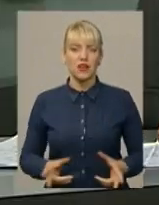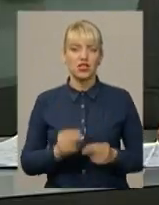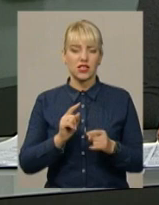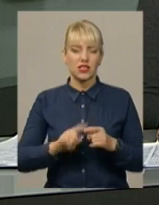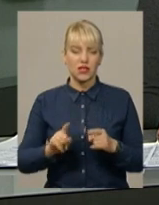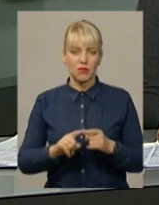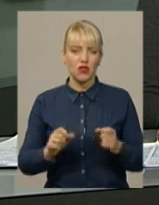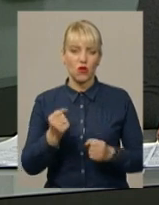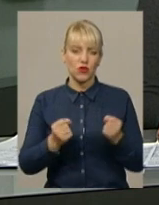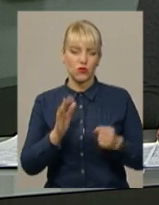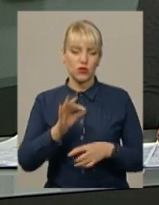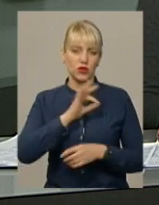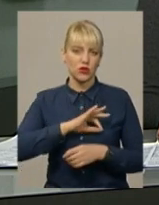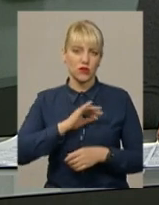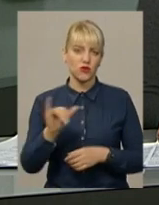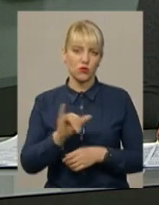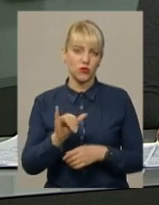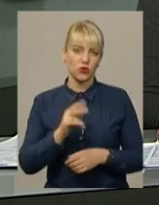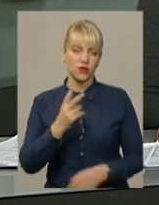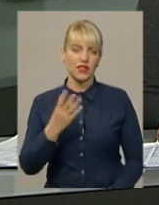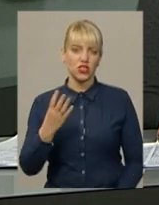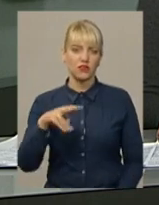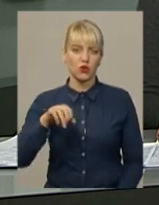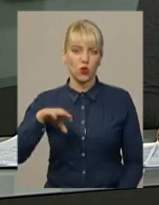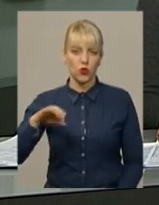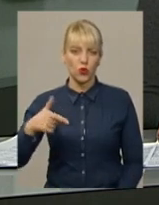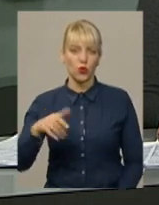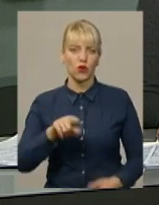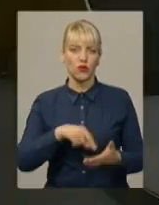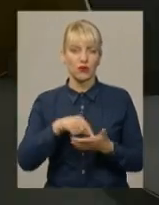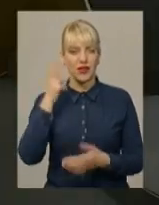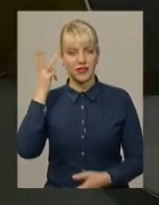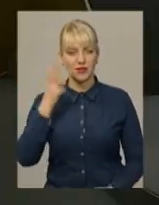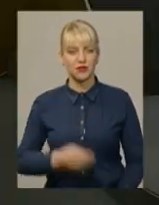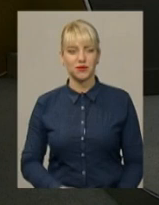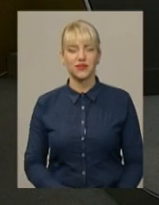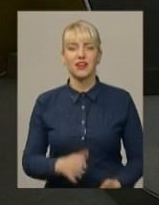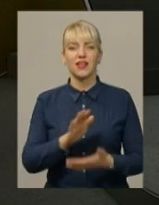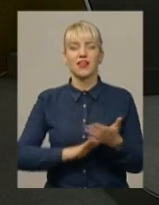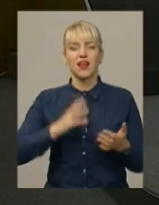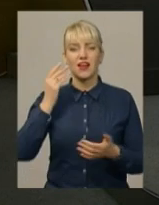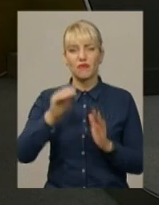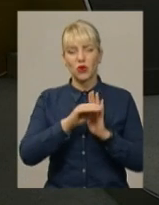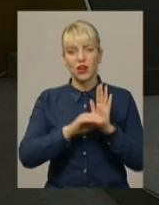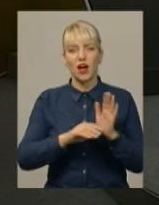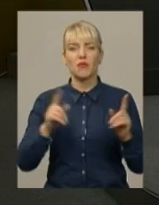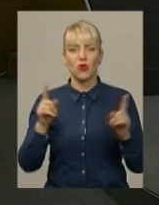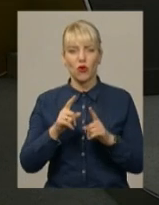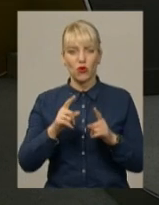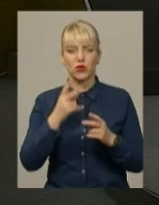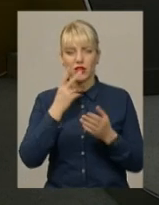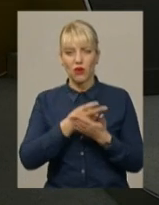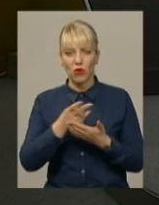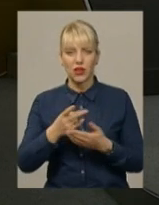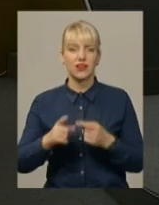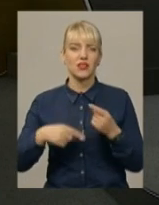водіння можна буде скористатися у суботу, 24 лютого у Хмельницькому. Далі у програмі – короткий огляд наступної